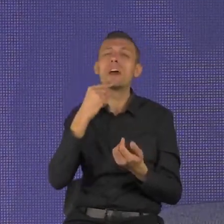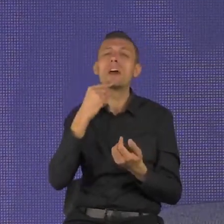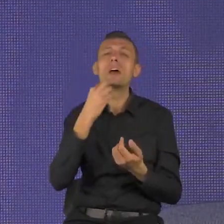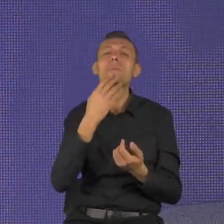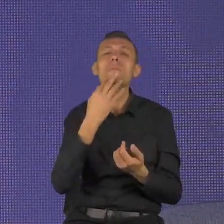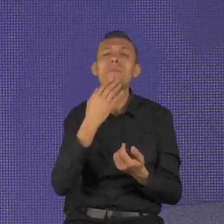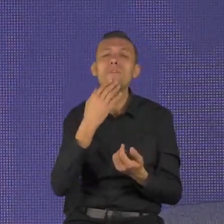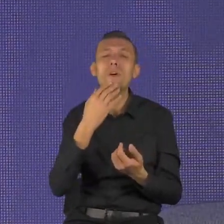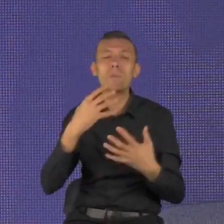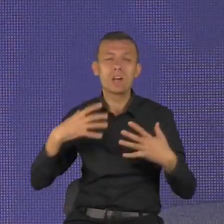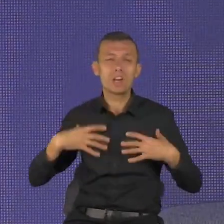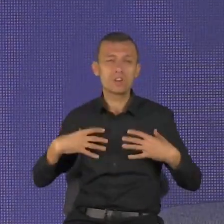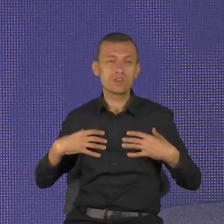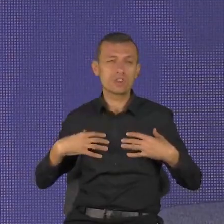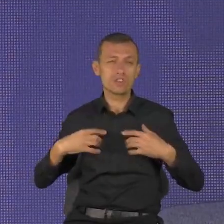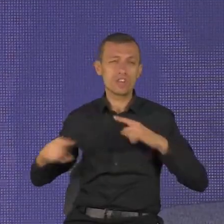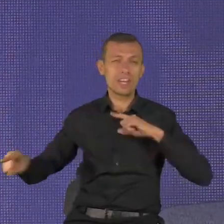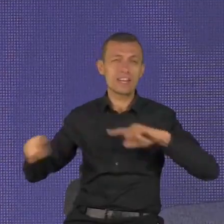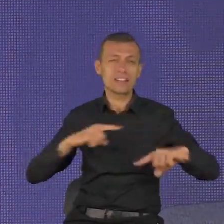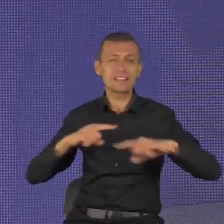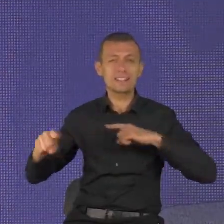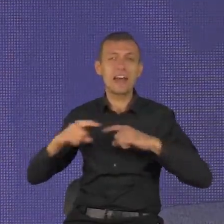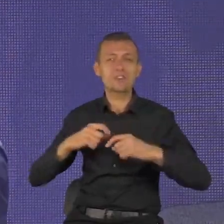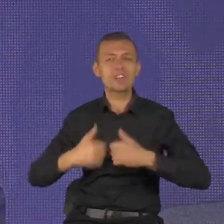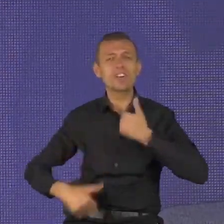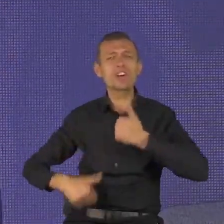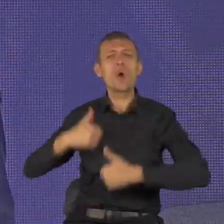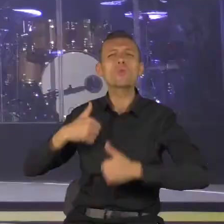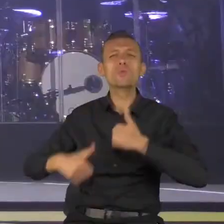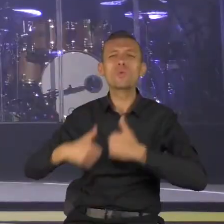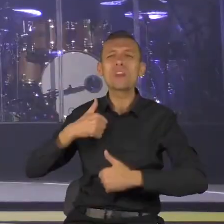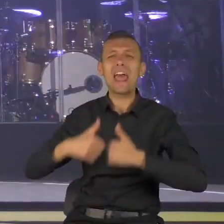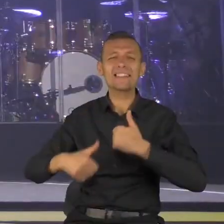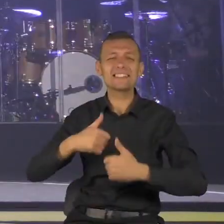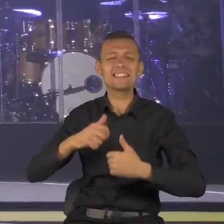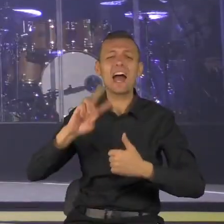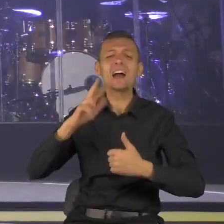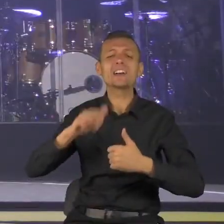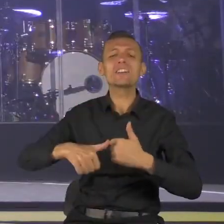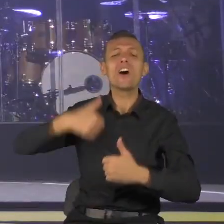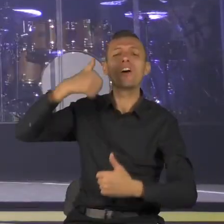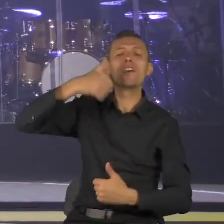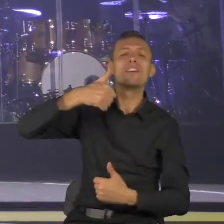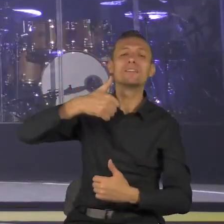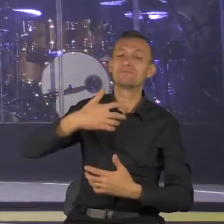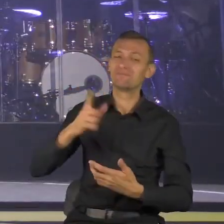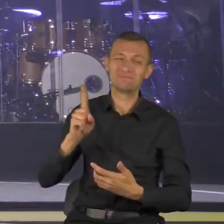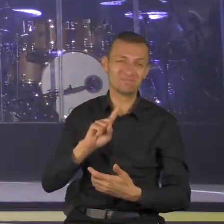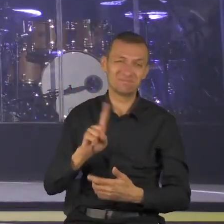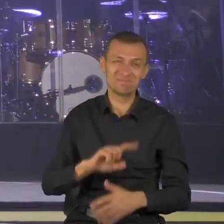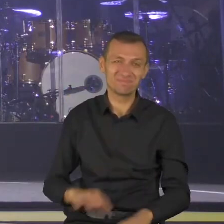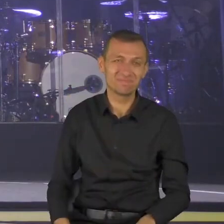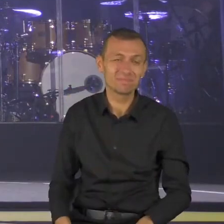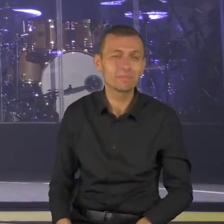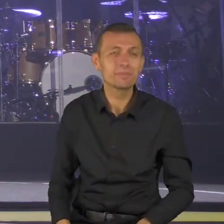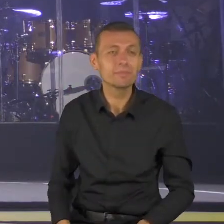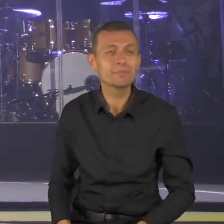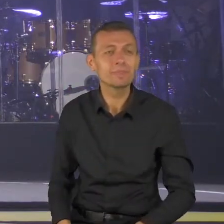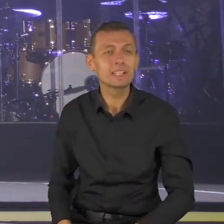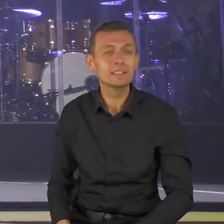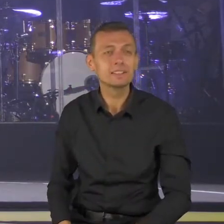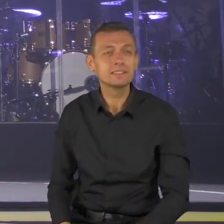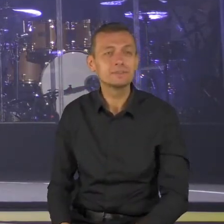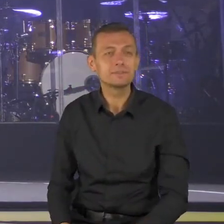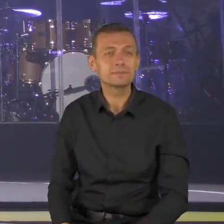Ja chociaż jestem z pokolenia starszego, zawsze słyszałem, że nie jestem taki, i tu nie wymienię imienia tego